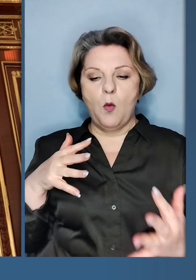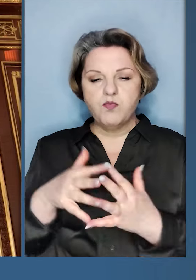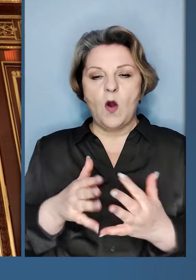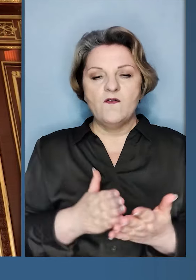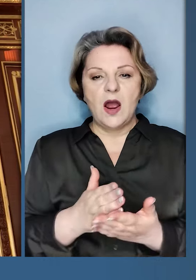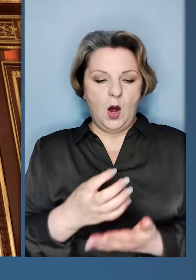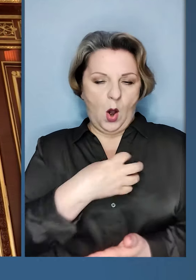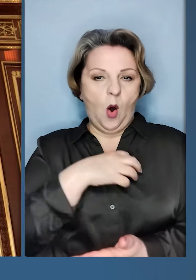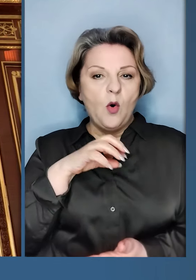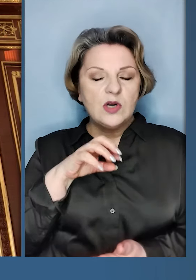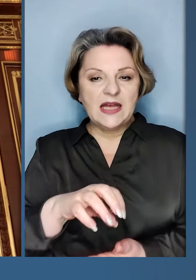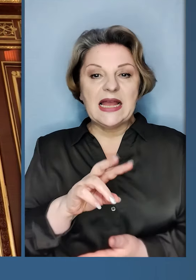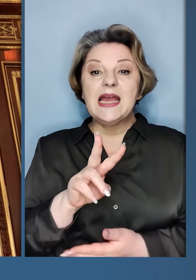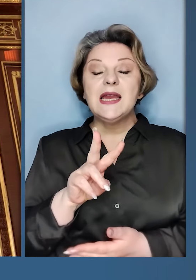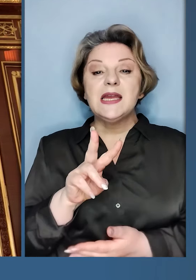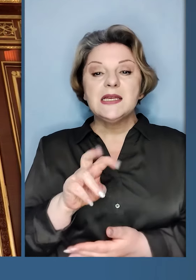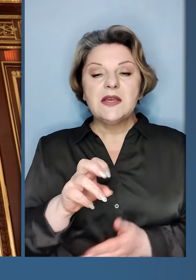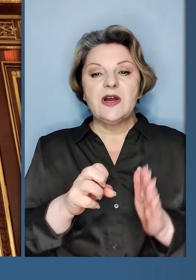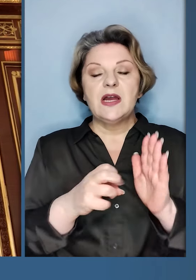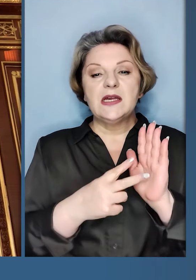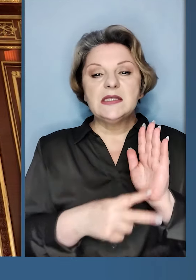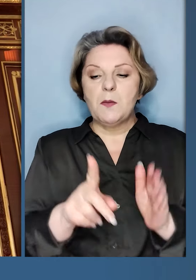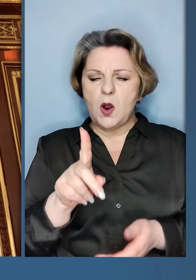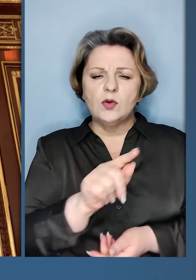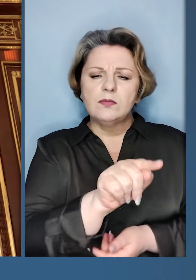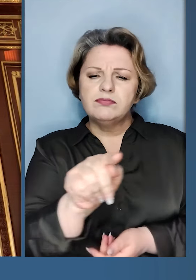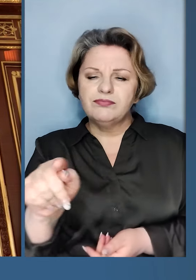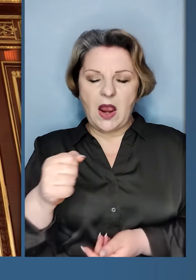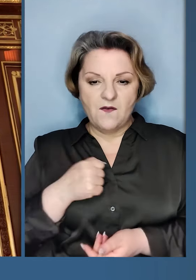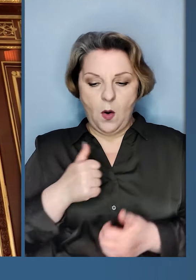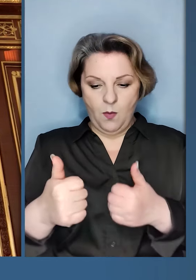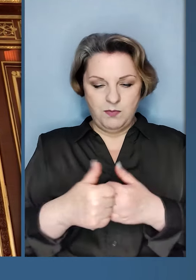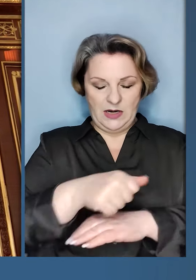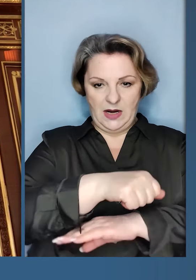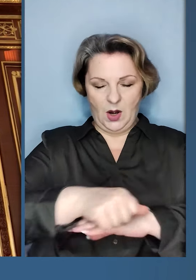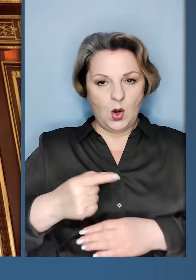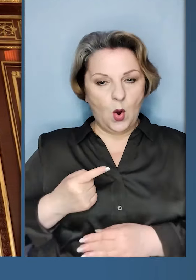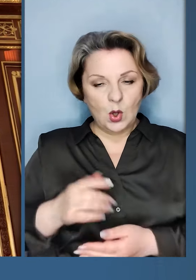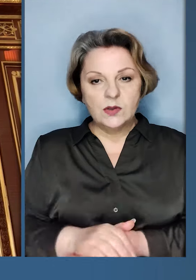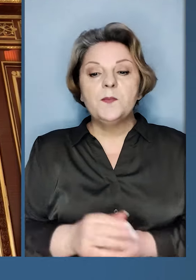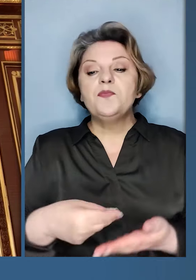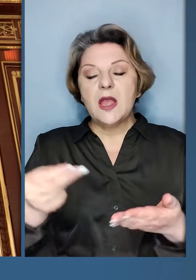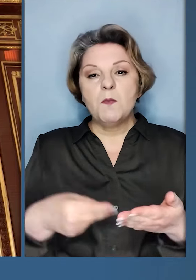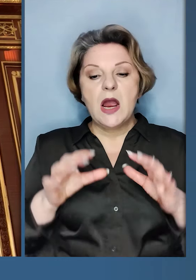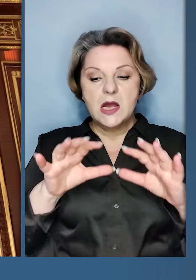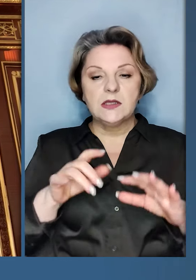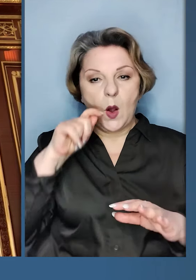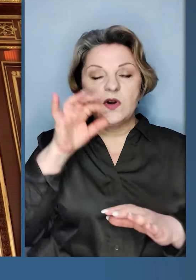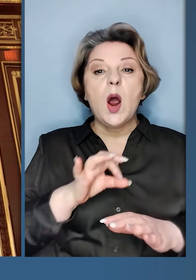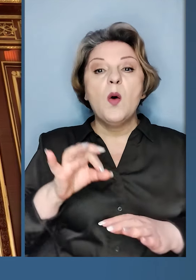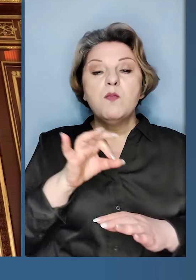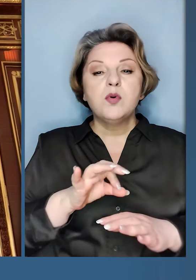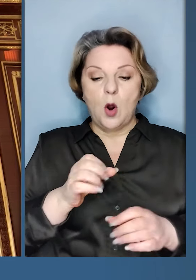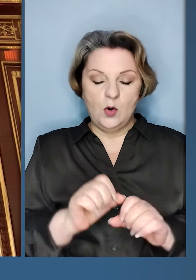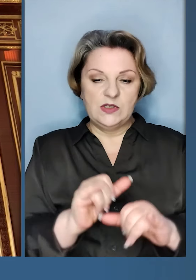заслуг, орденами 271 воїна-прикордонника. Також підписав закон